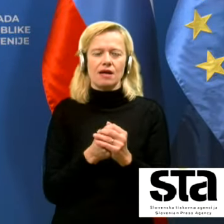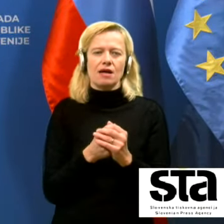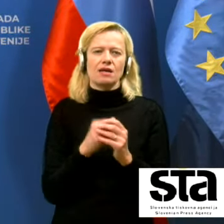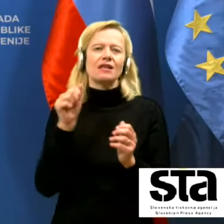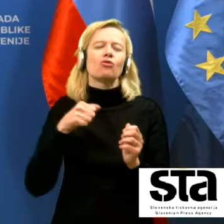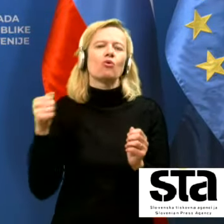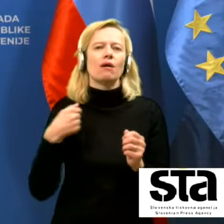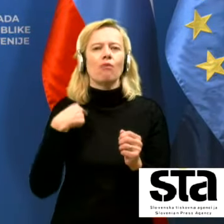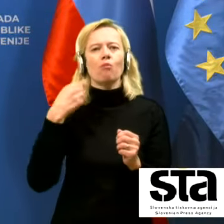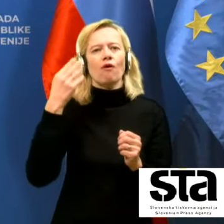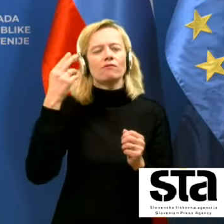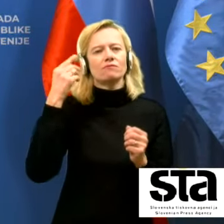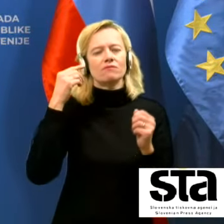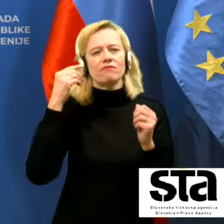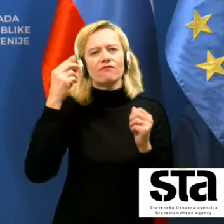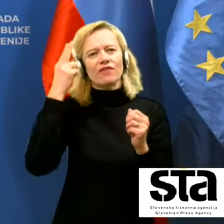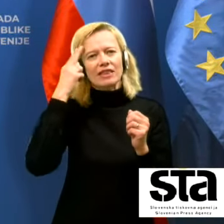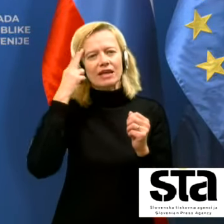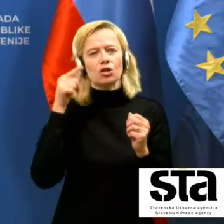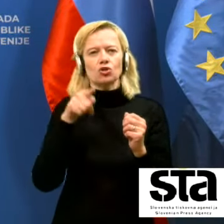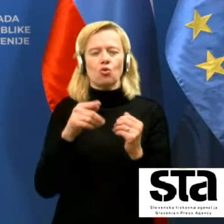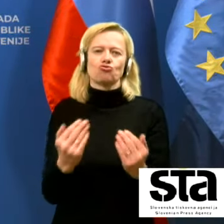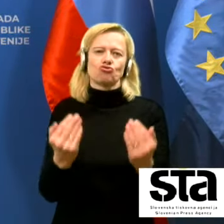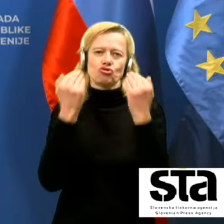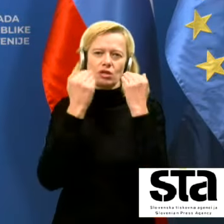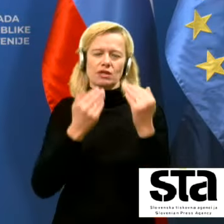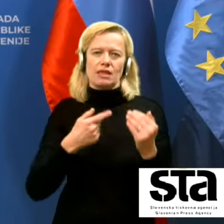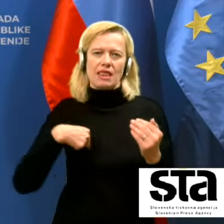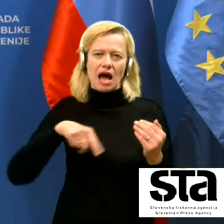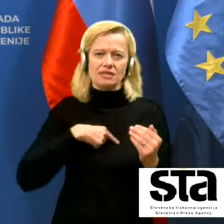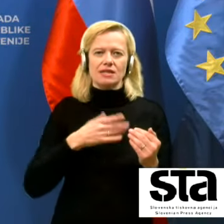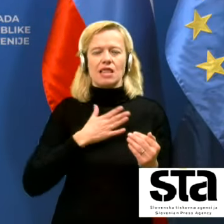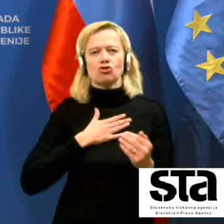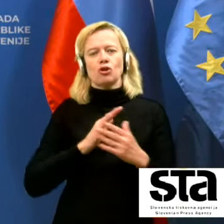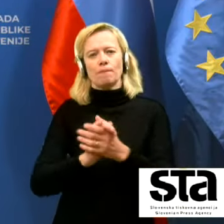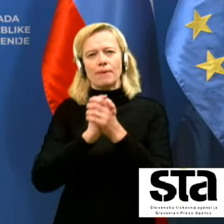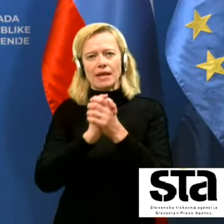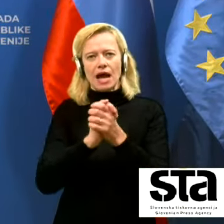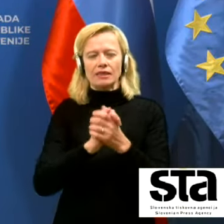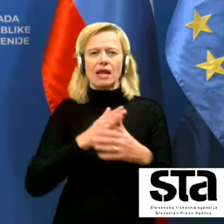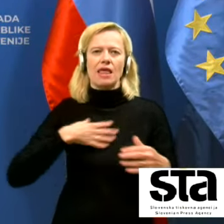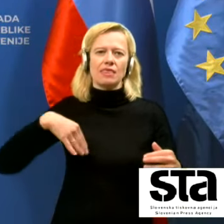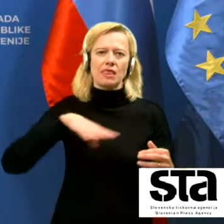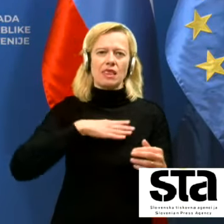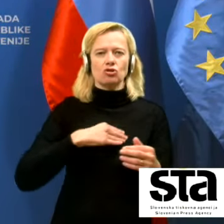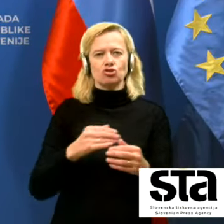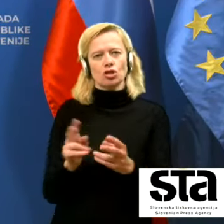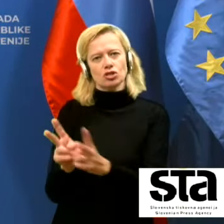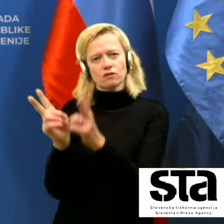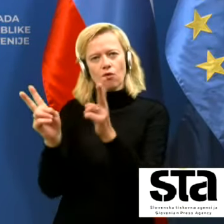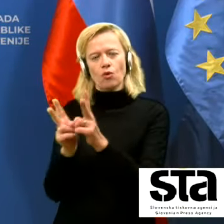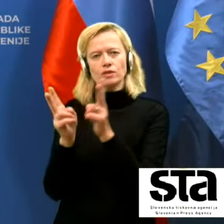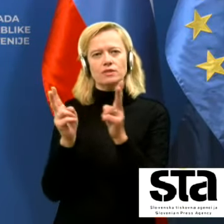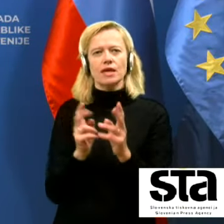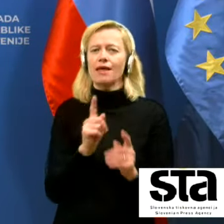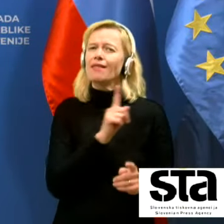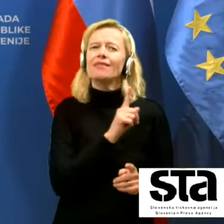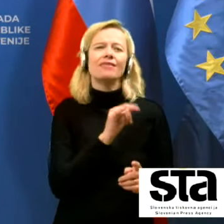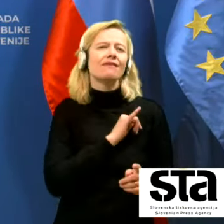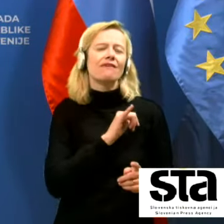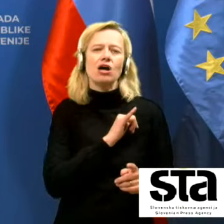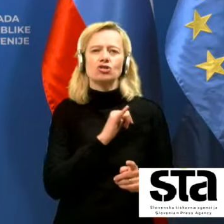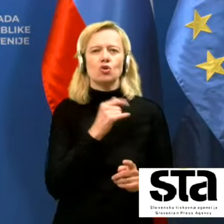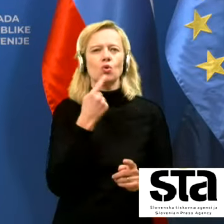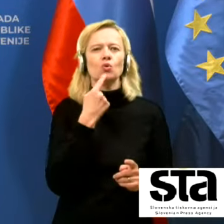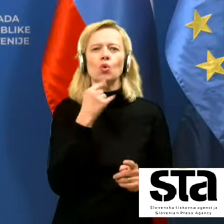osebno, kar ščiti sveda naše prijatelje, naše svojce, pa ne glede na to, kdo je